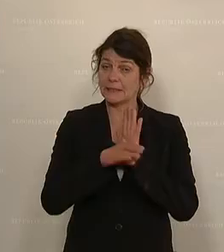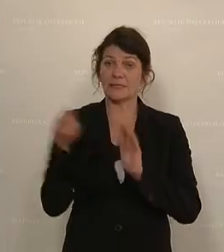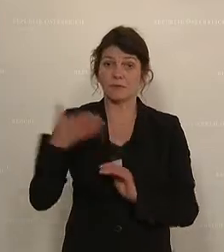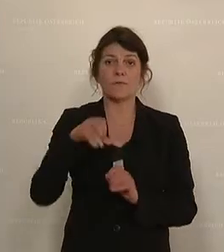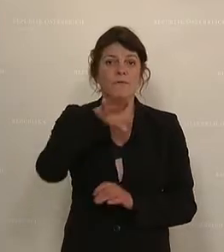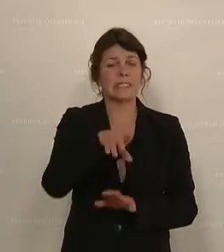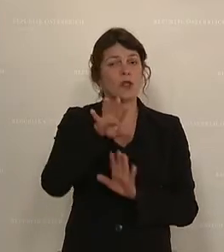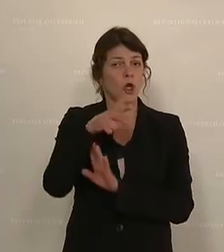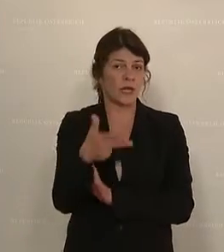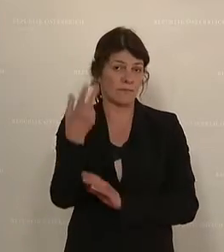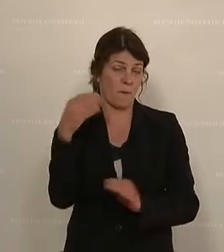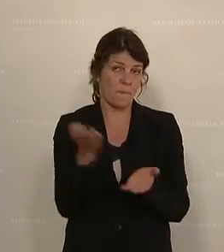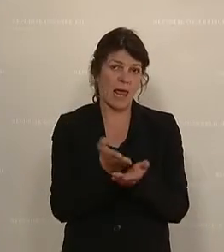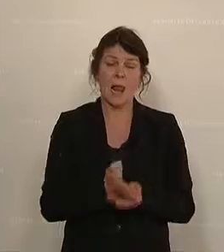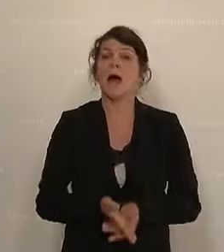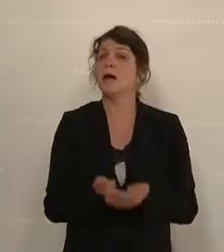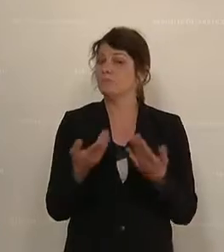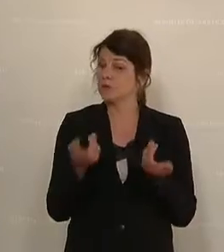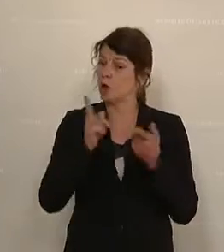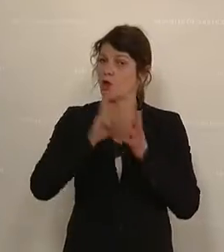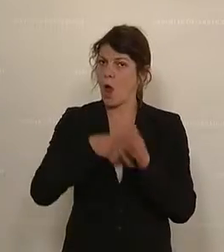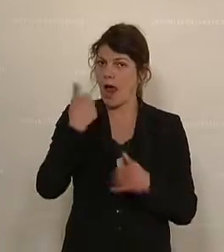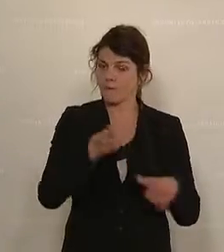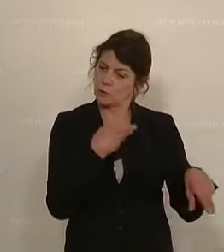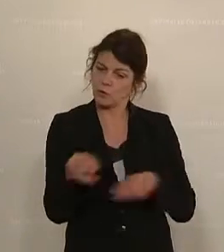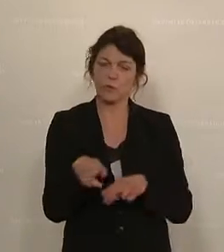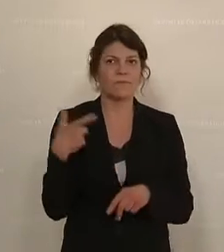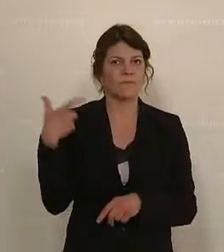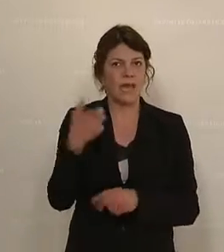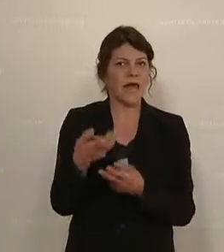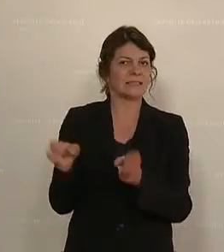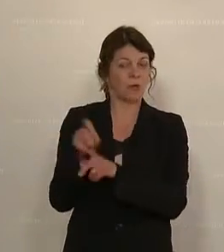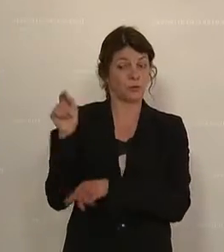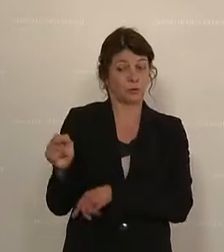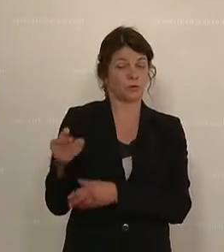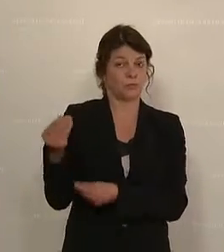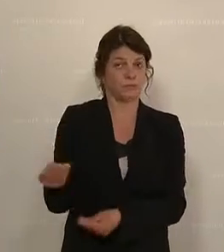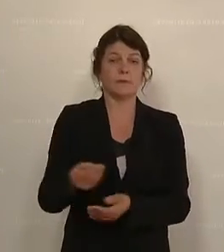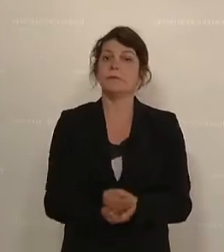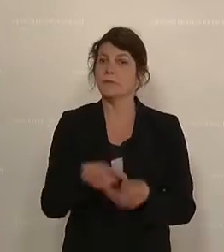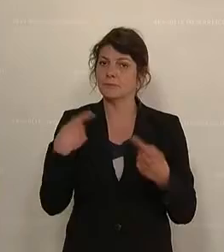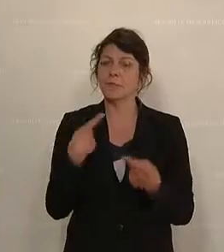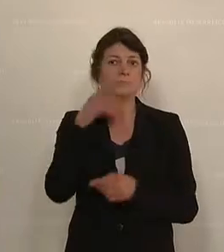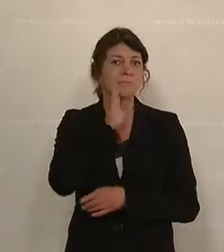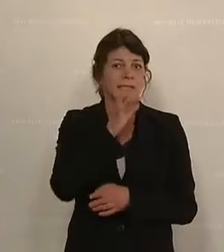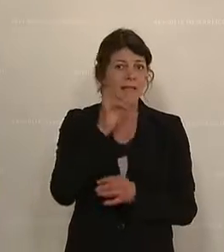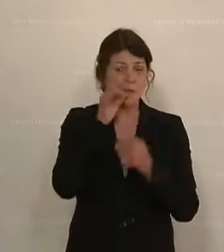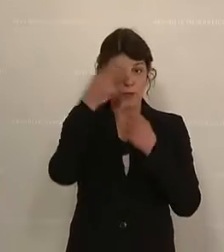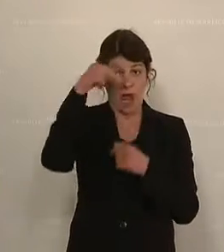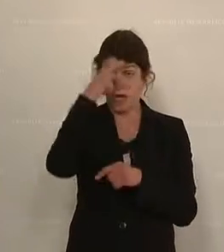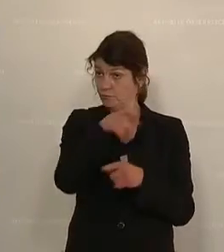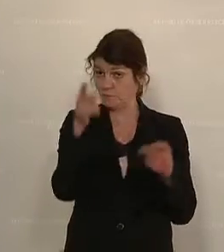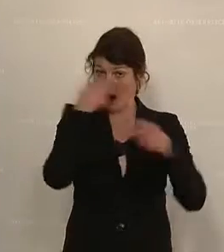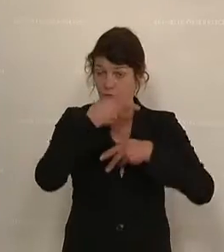1439 der Beilagen nochmals an den Finanzausschuss zu verweisen. Und ersuche jene Damen und Herren, die dem die